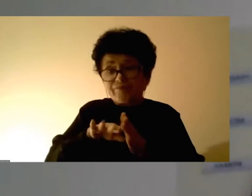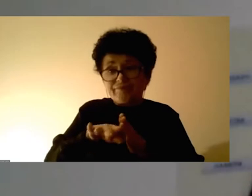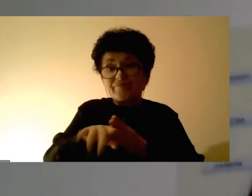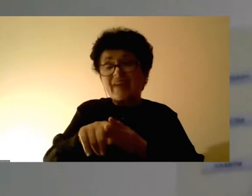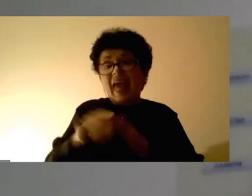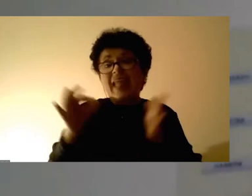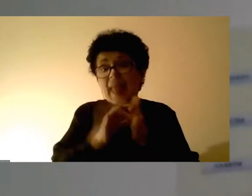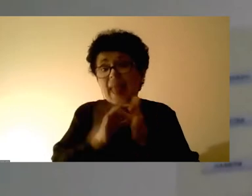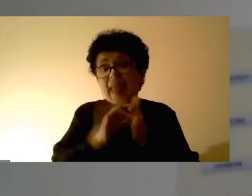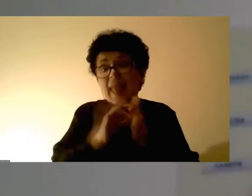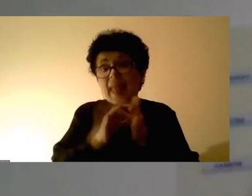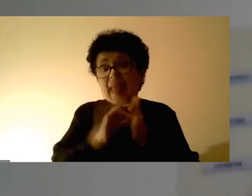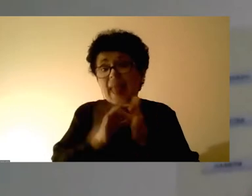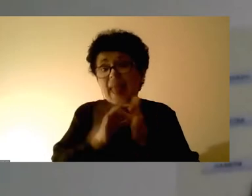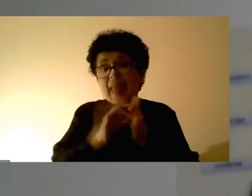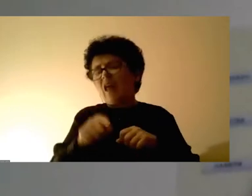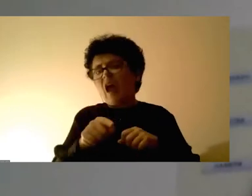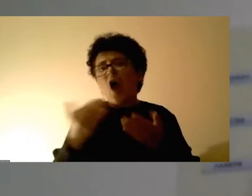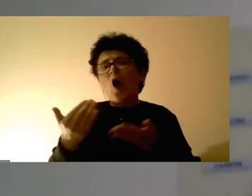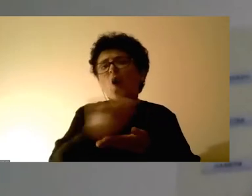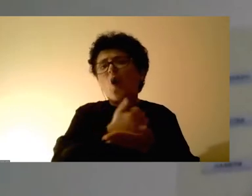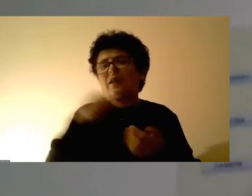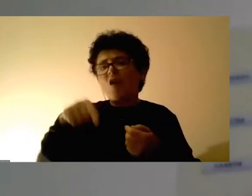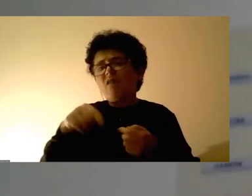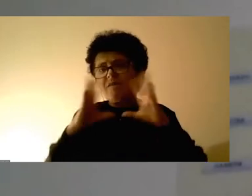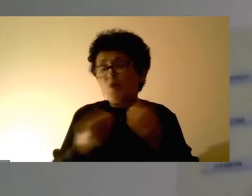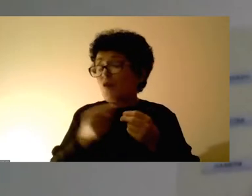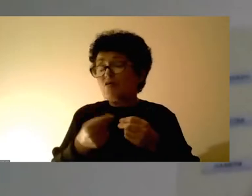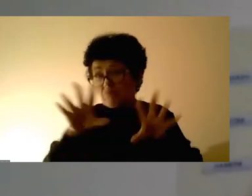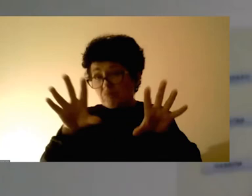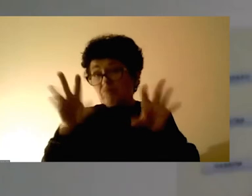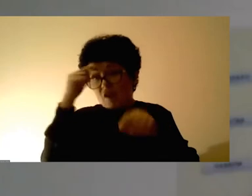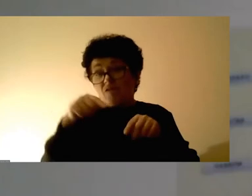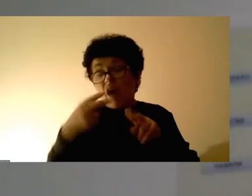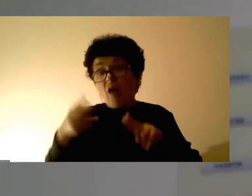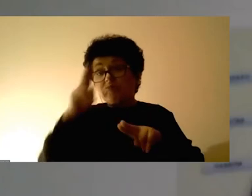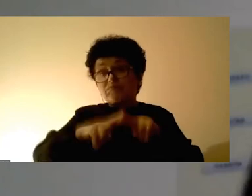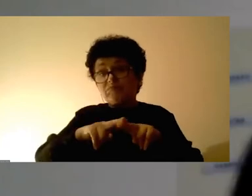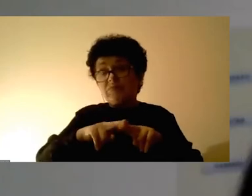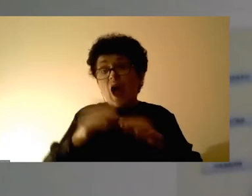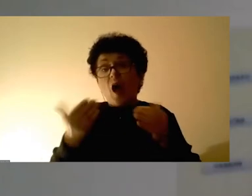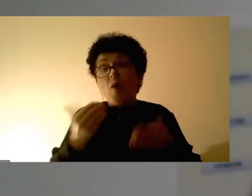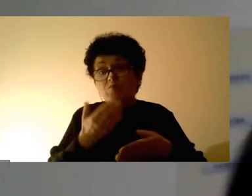целокупниот редман, ведејќи се свесни да е кото им помага во решавање на конфликтите со